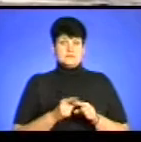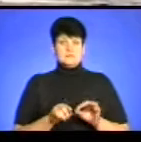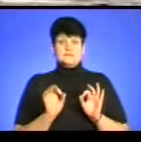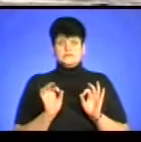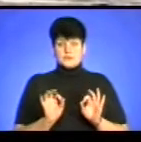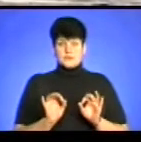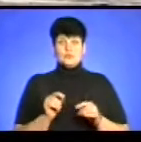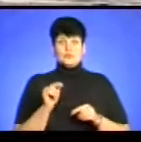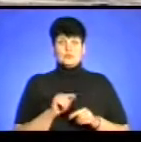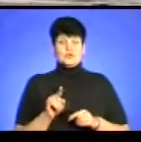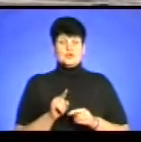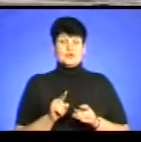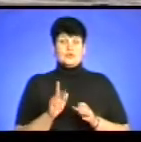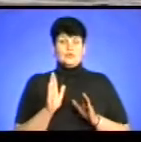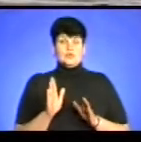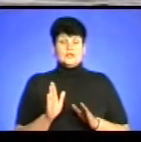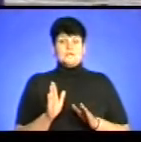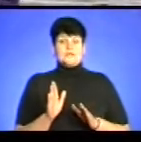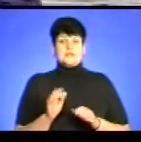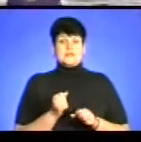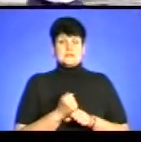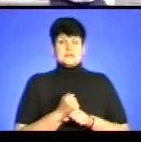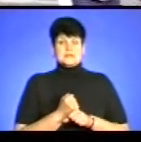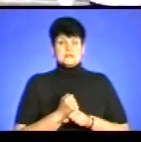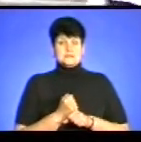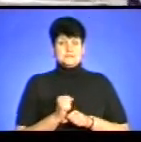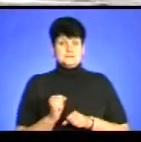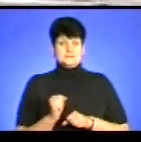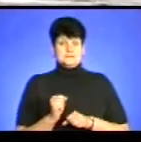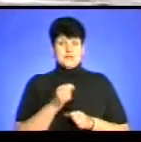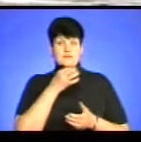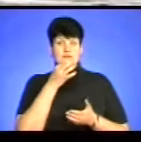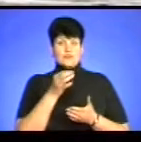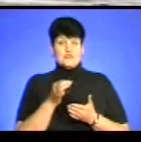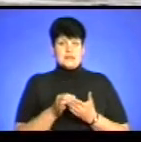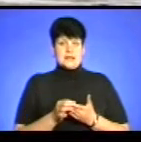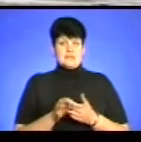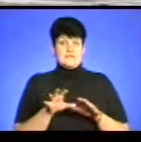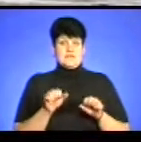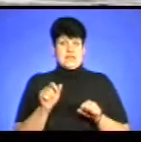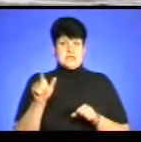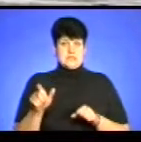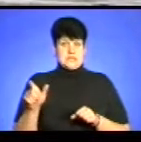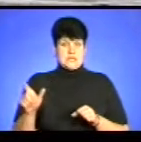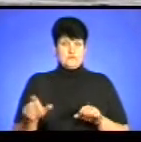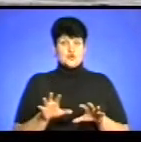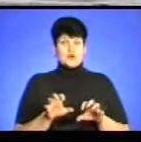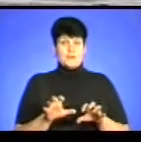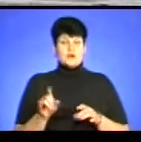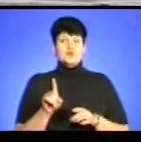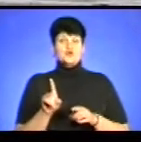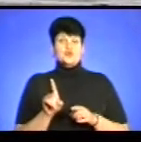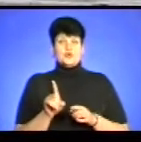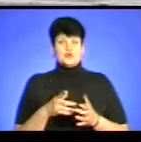оскільки таким чином буде стимулювати відповідальність власників собак щодо